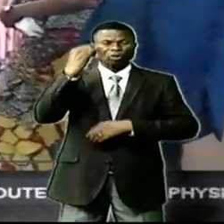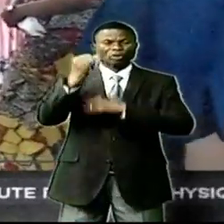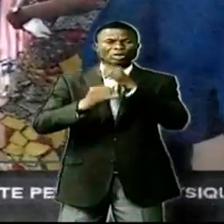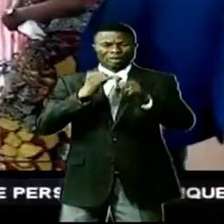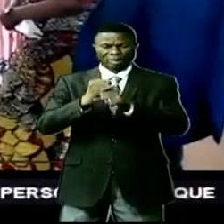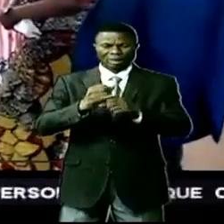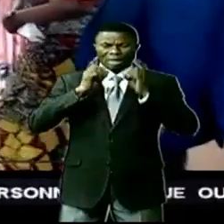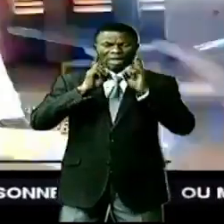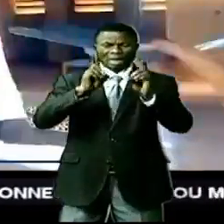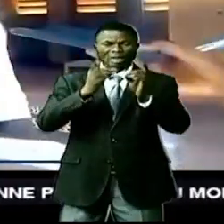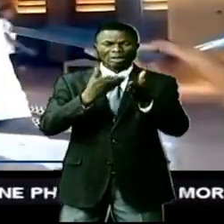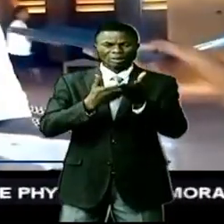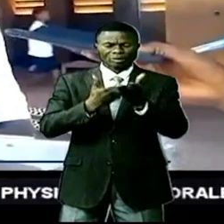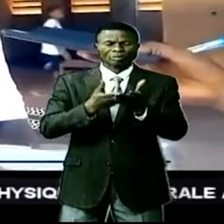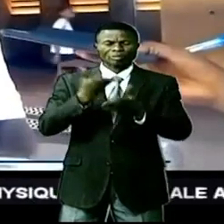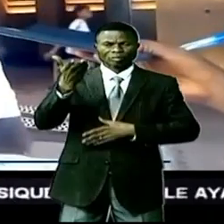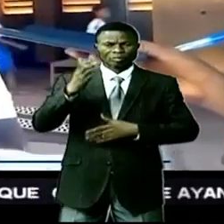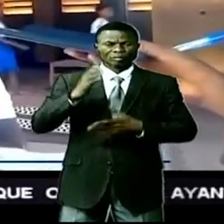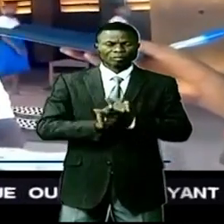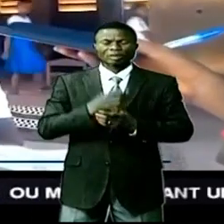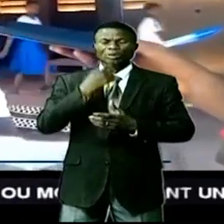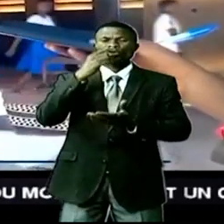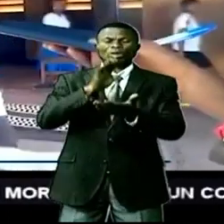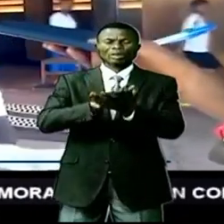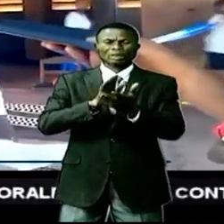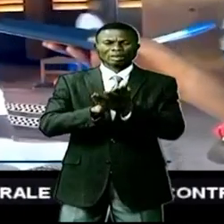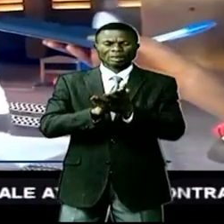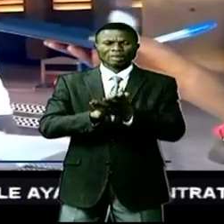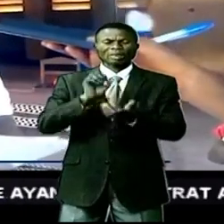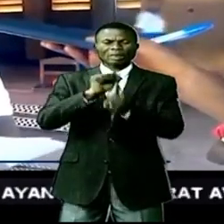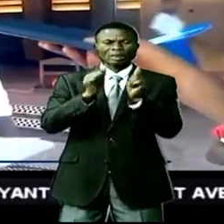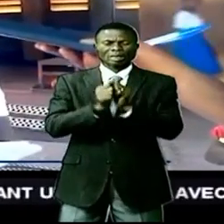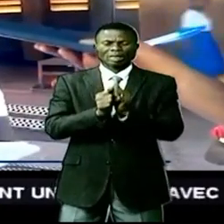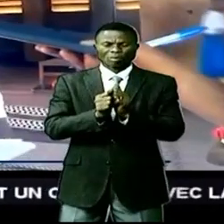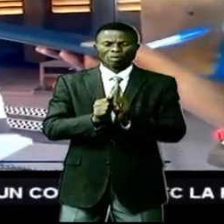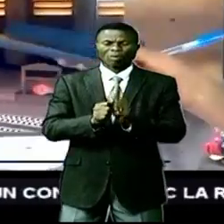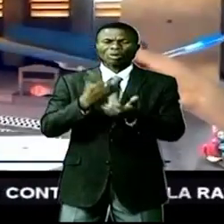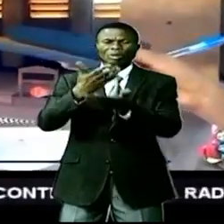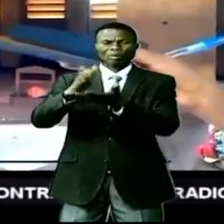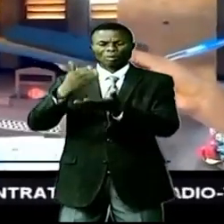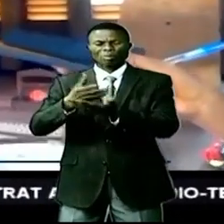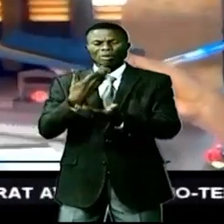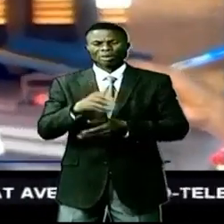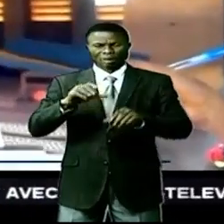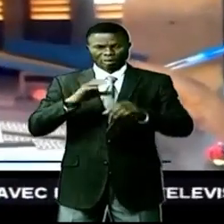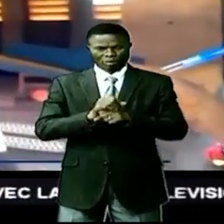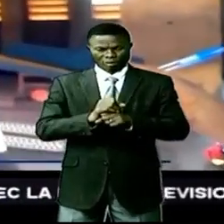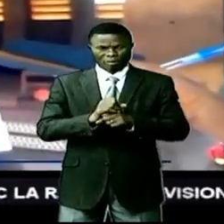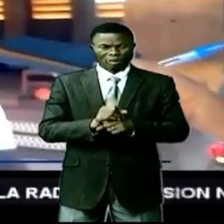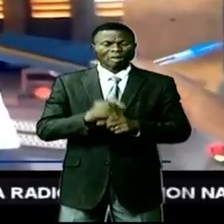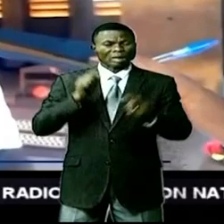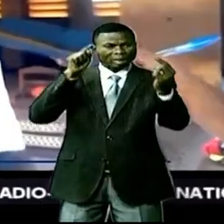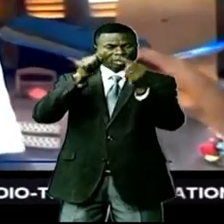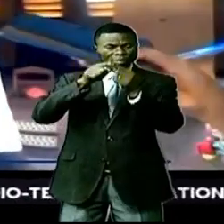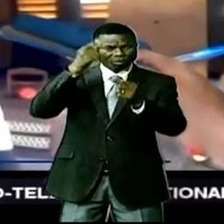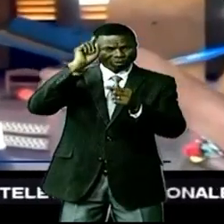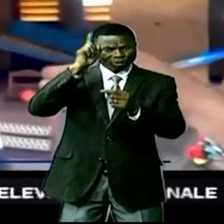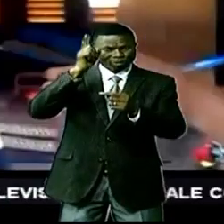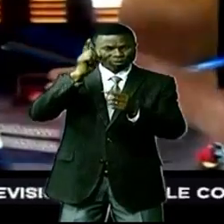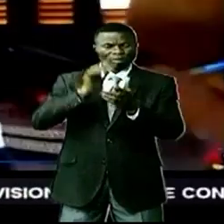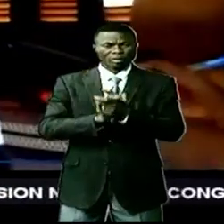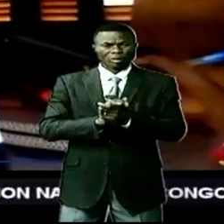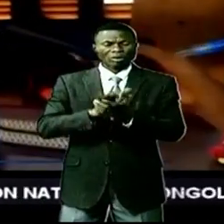ce moment, ce dernier a dévoilé le contexte et la justification de cette table. L'un de ces objectifs stratégiques